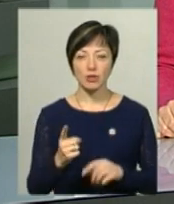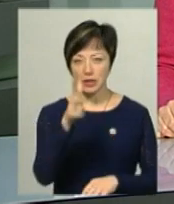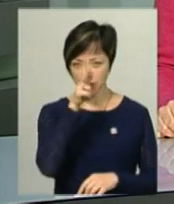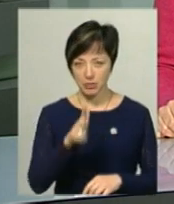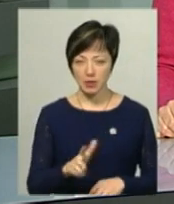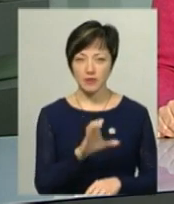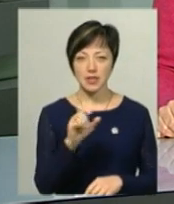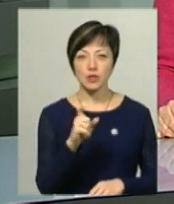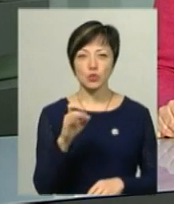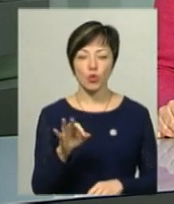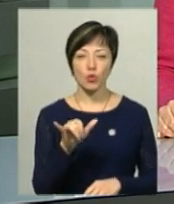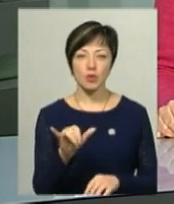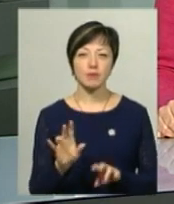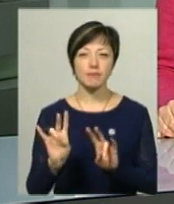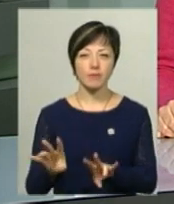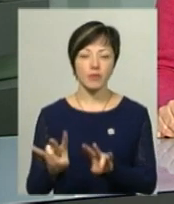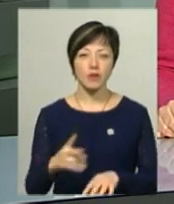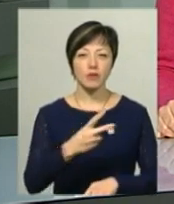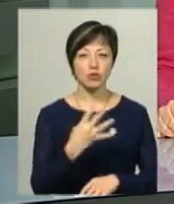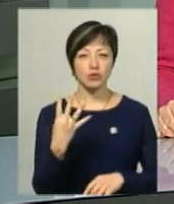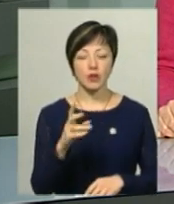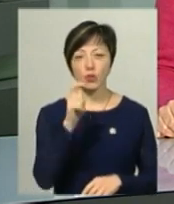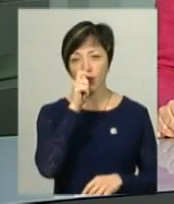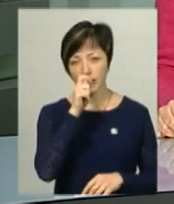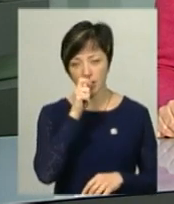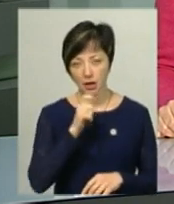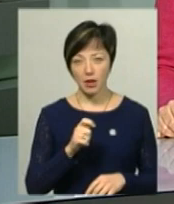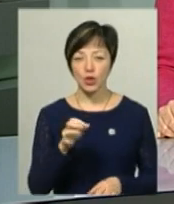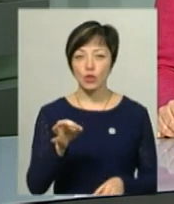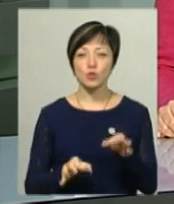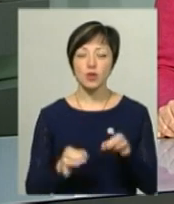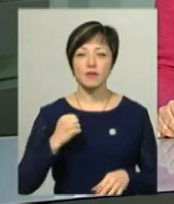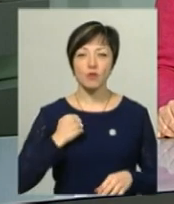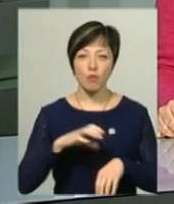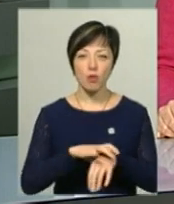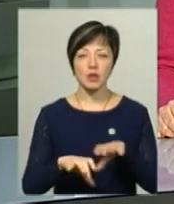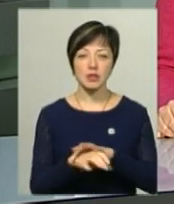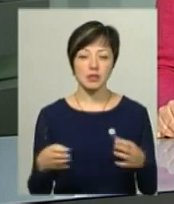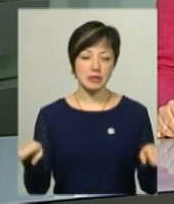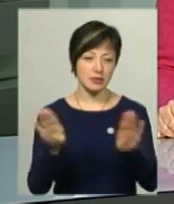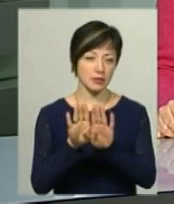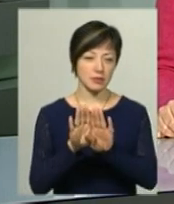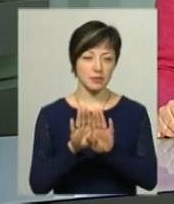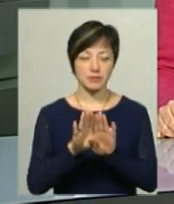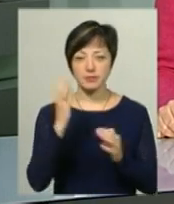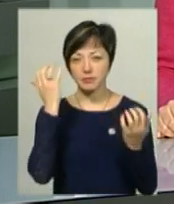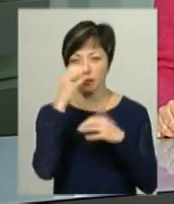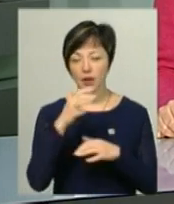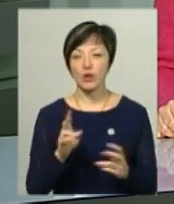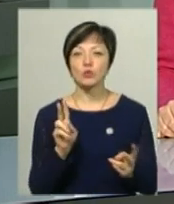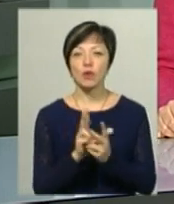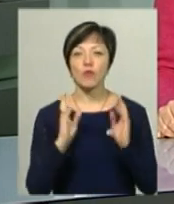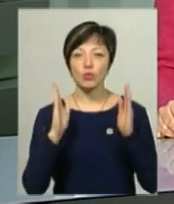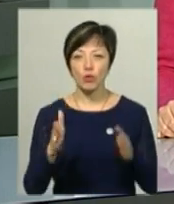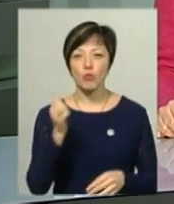слідчому ізоляторі вони пробудуть щонайменше до 24 квітня. Судили військовополонених за зачиненими дверима. Як їх зустрічали у коридорах